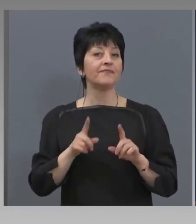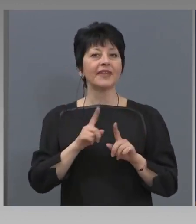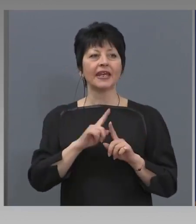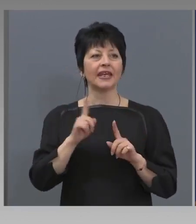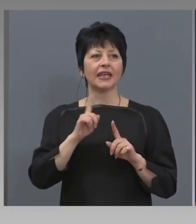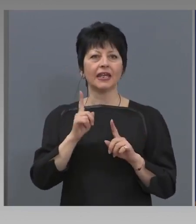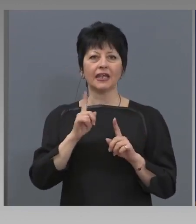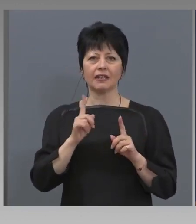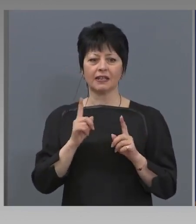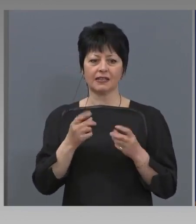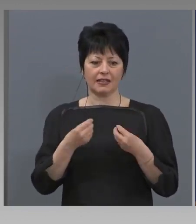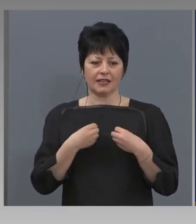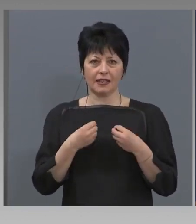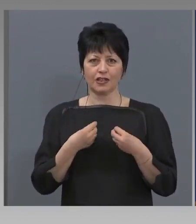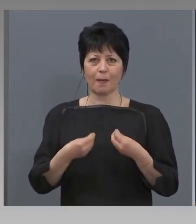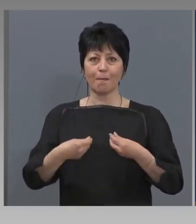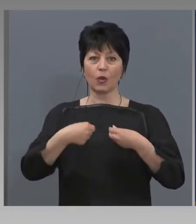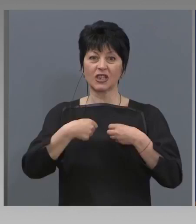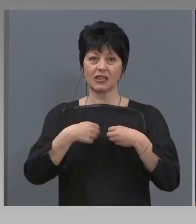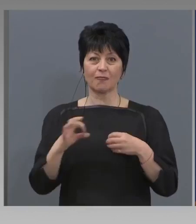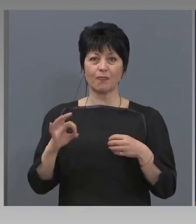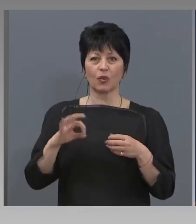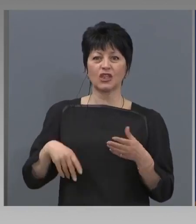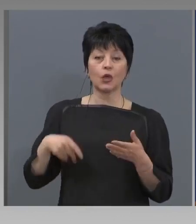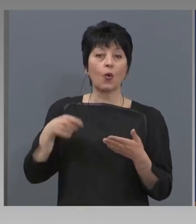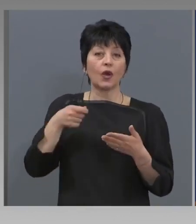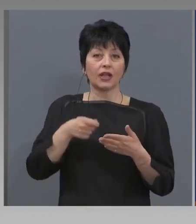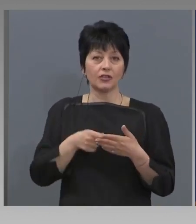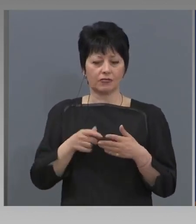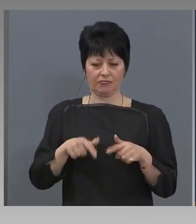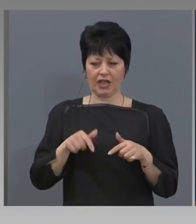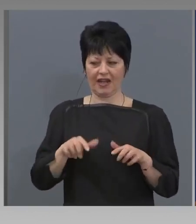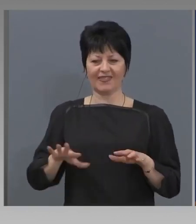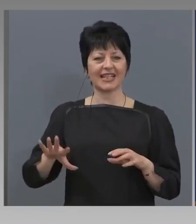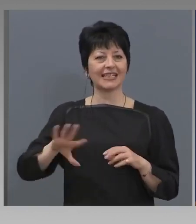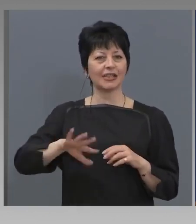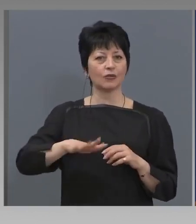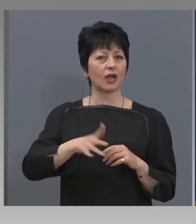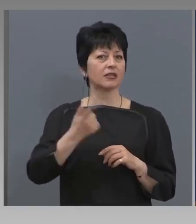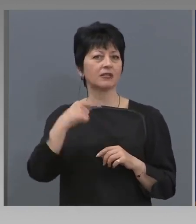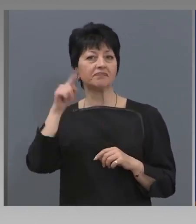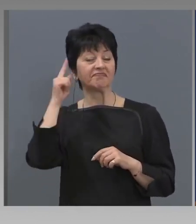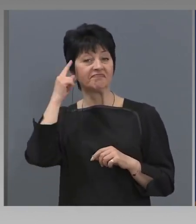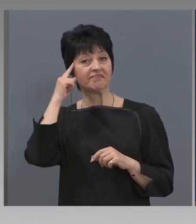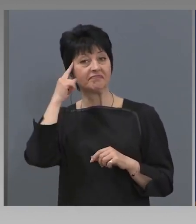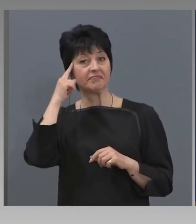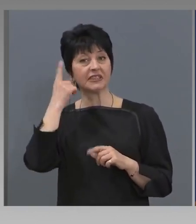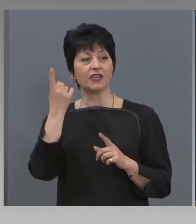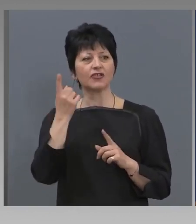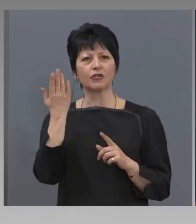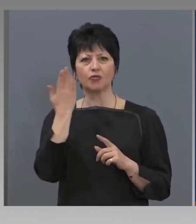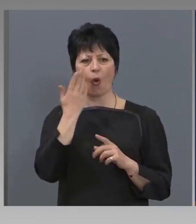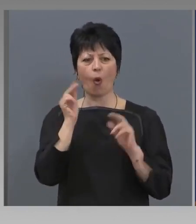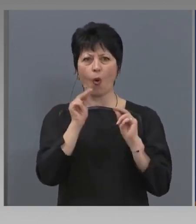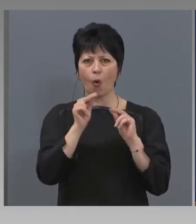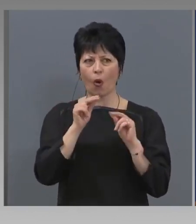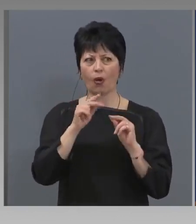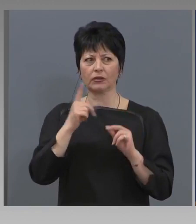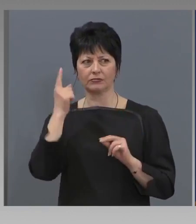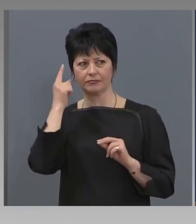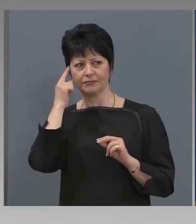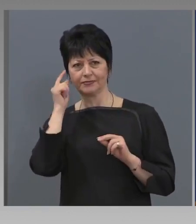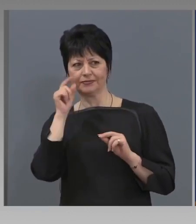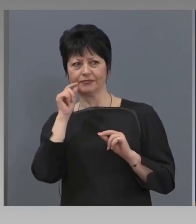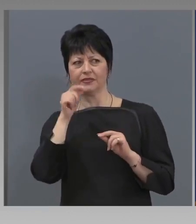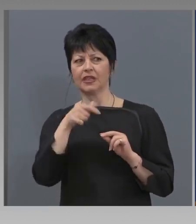се подсигуриш за подобни ситуации, мисля, че като урок, като полука, ще